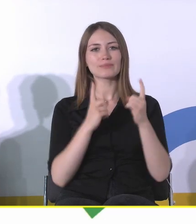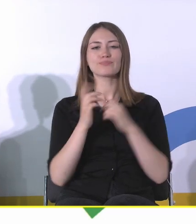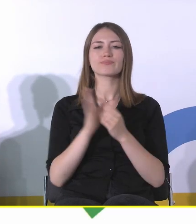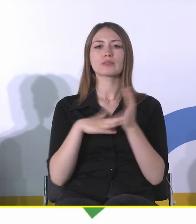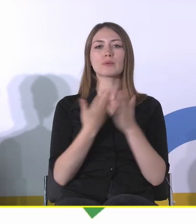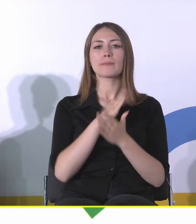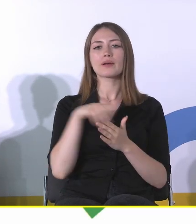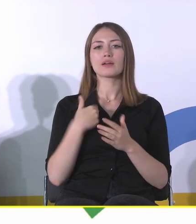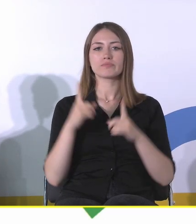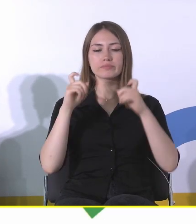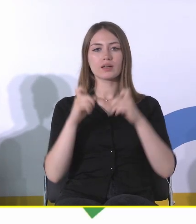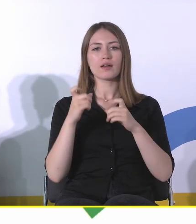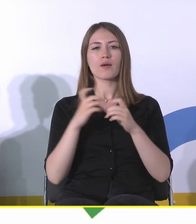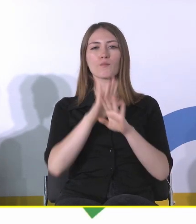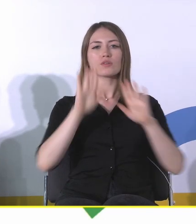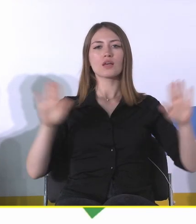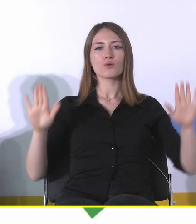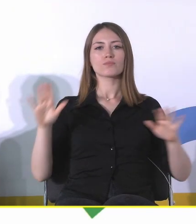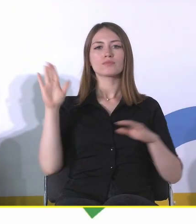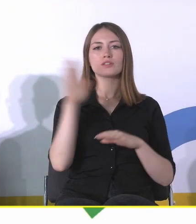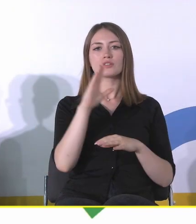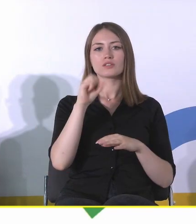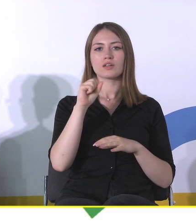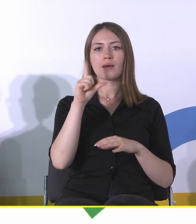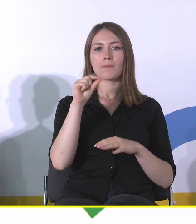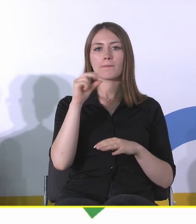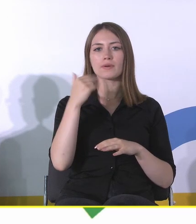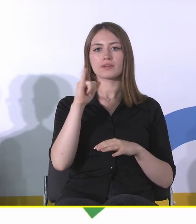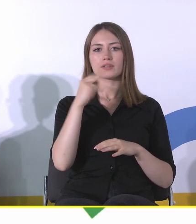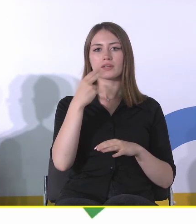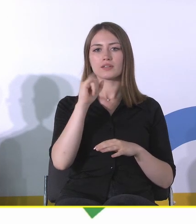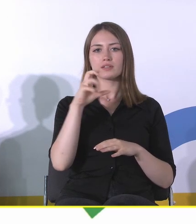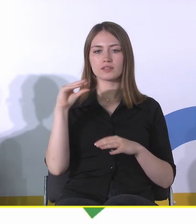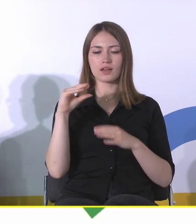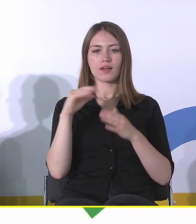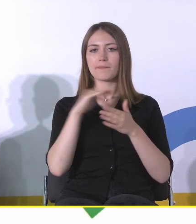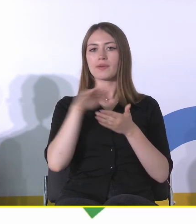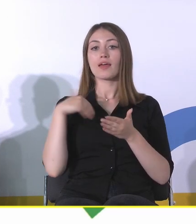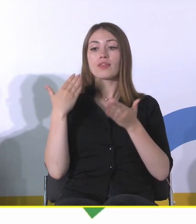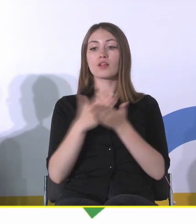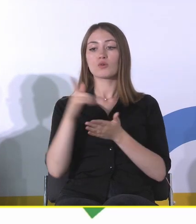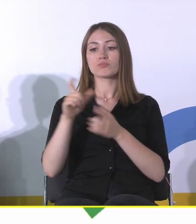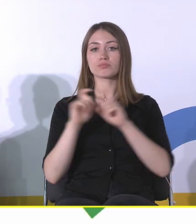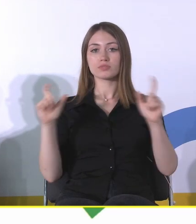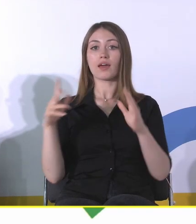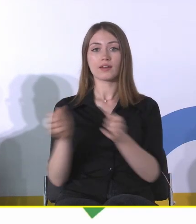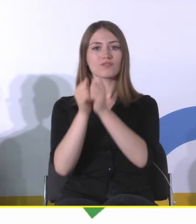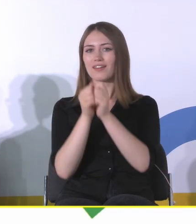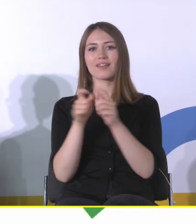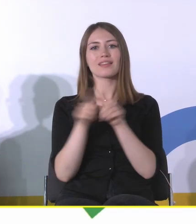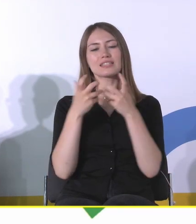Państwu pokazywałem w Szopinicach, to jest niedaleko stąd, to nie tylko ratowaliśmy obiekt, ale także chcieliśmy ratować pamięć o tym obiekcie,